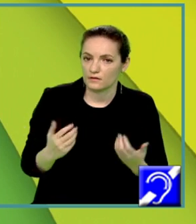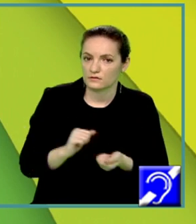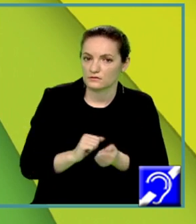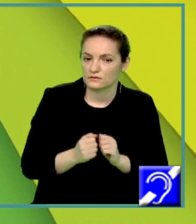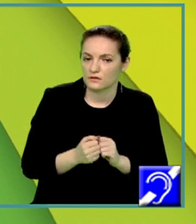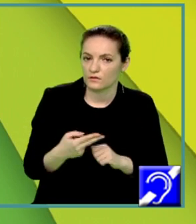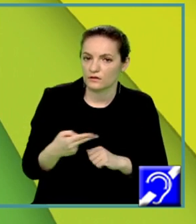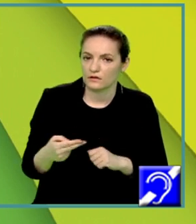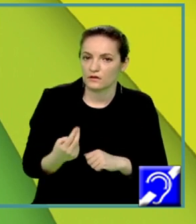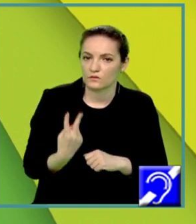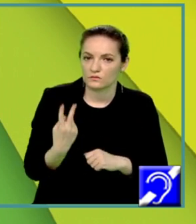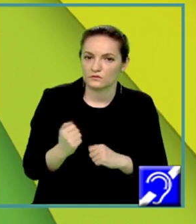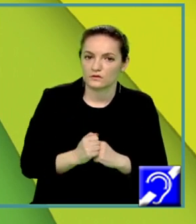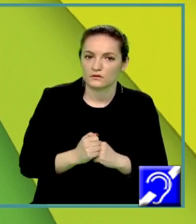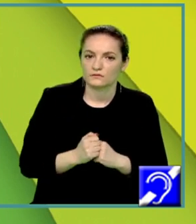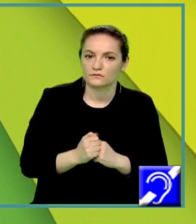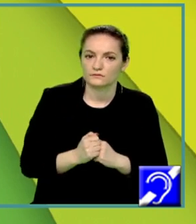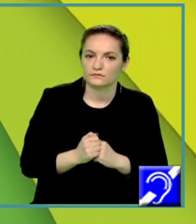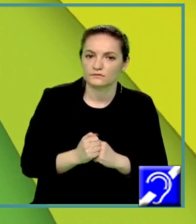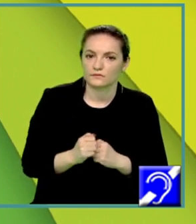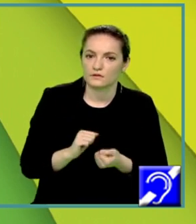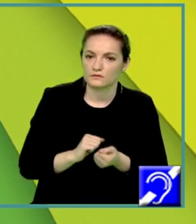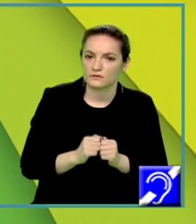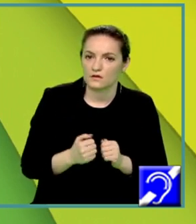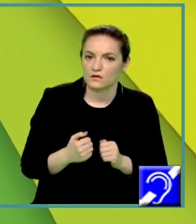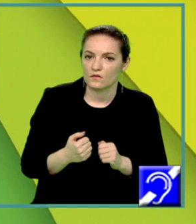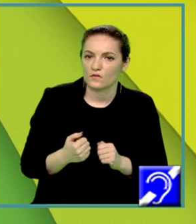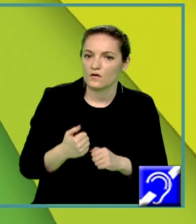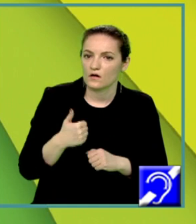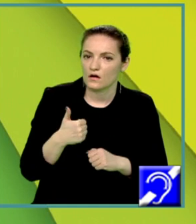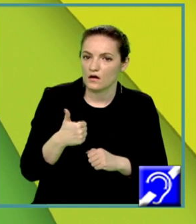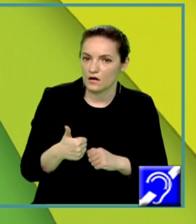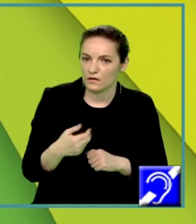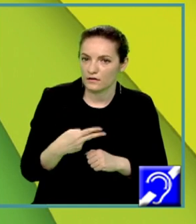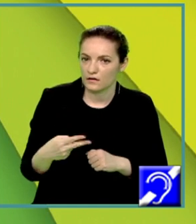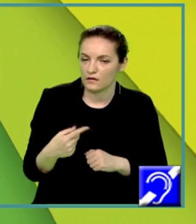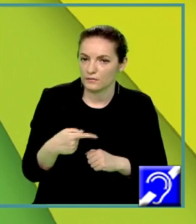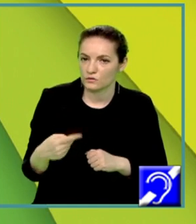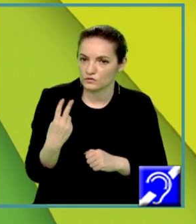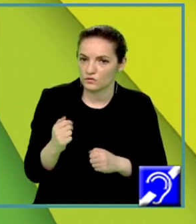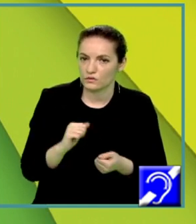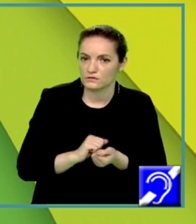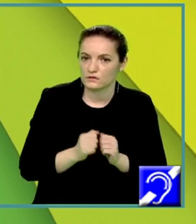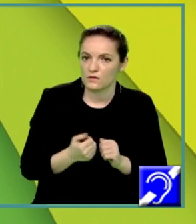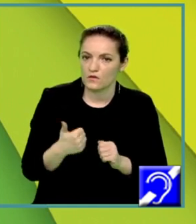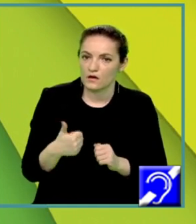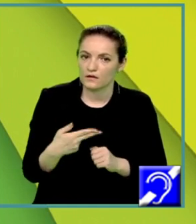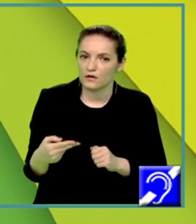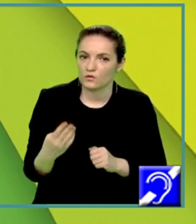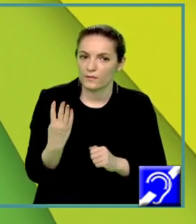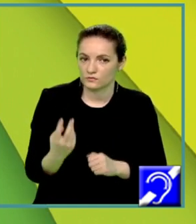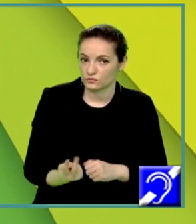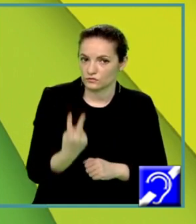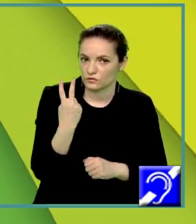A mic egal minus 2 sau A mic egal 4. Deci avem două cazuri favorabile. Așa cum știm din